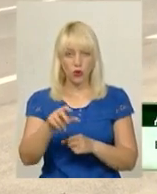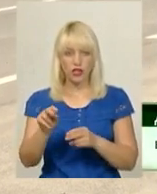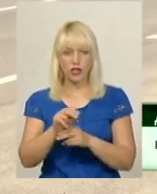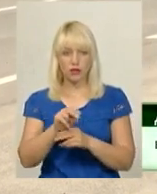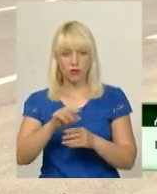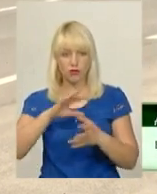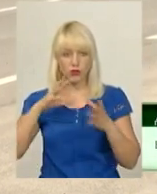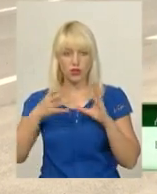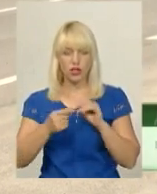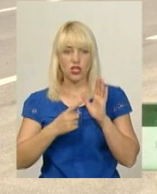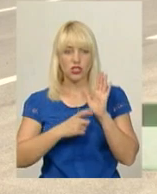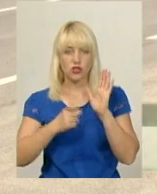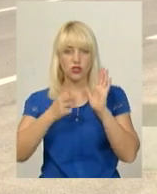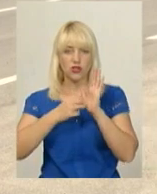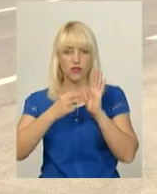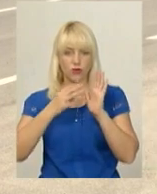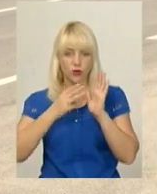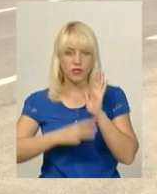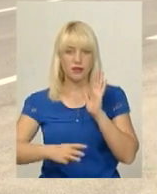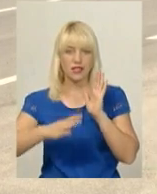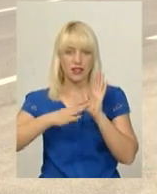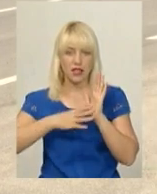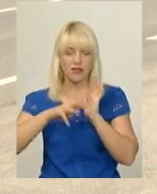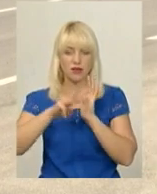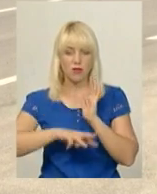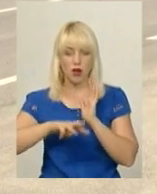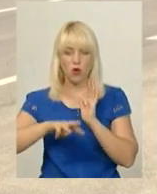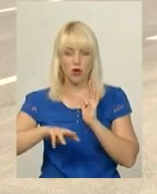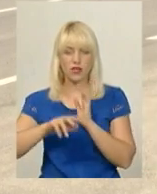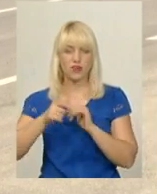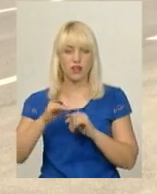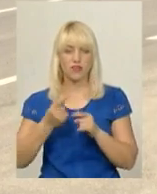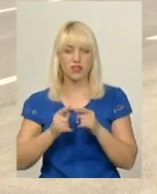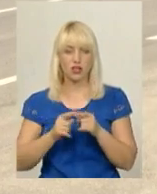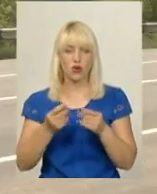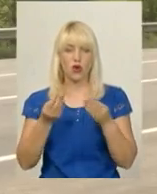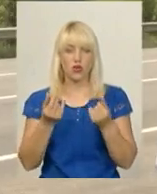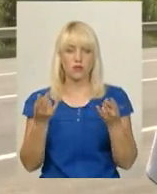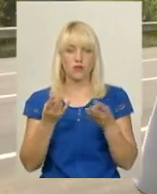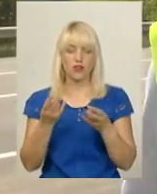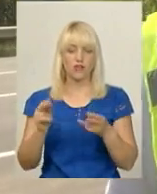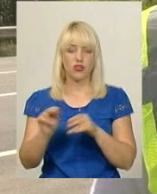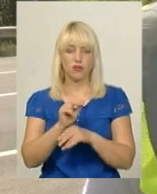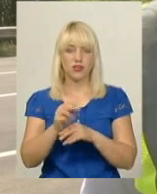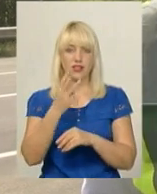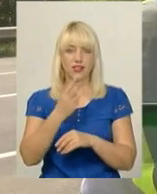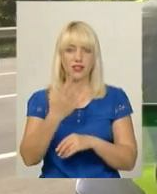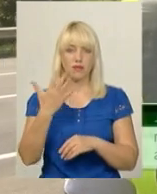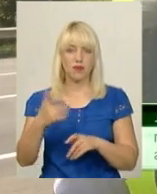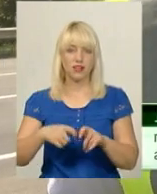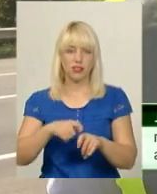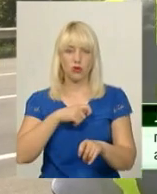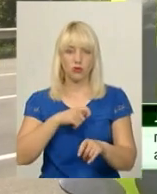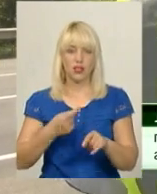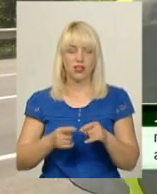області, становить 689 мільйонів гривень. За ці кошти мають відремонтувати 35 кілометрів. 20 мільйонів на капітальний ремонт,